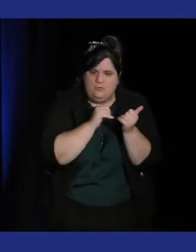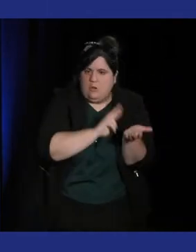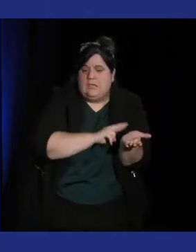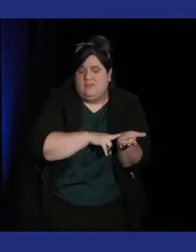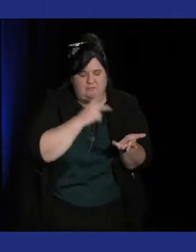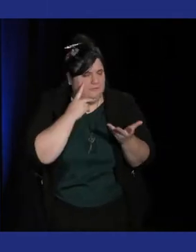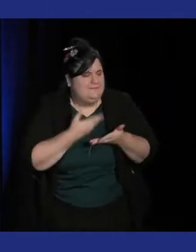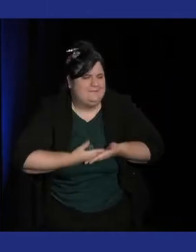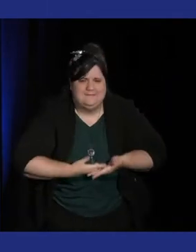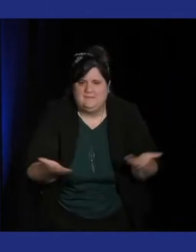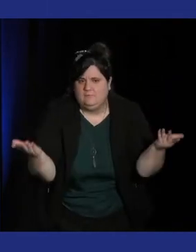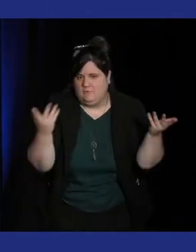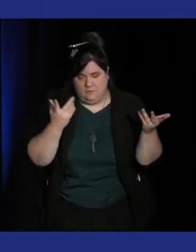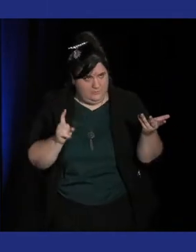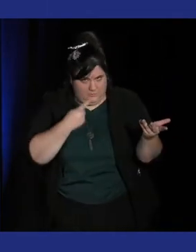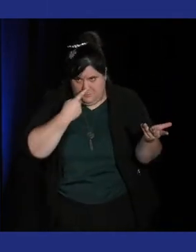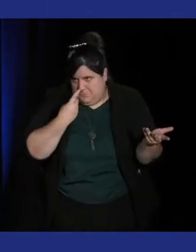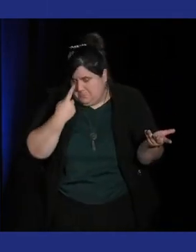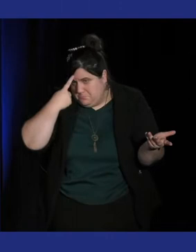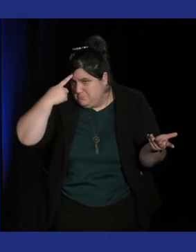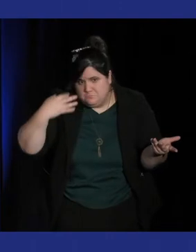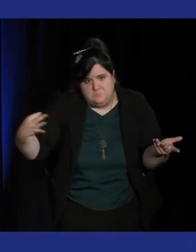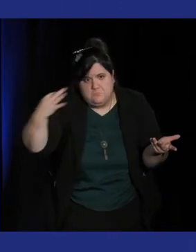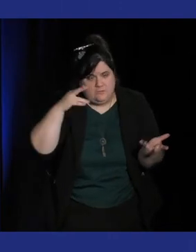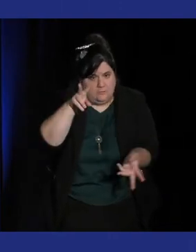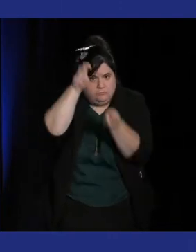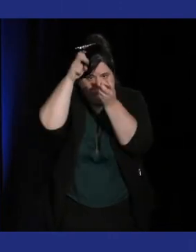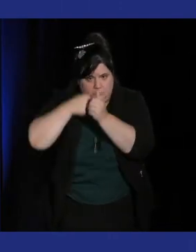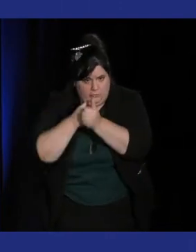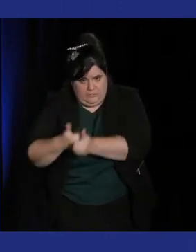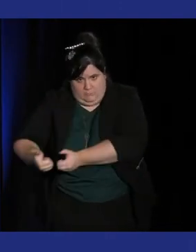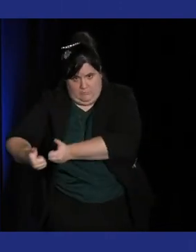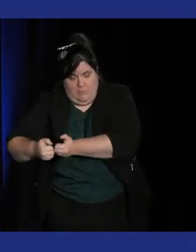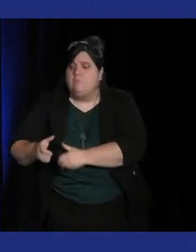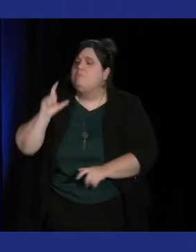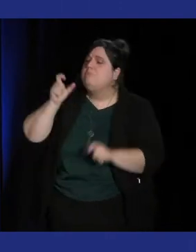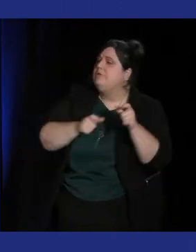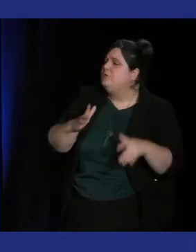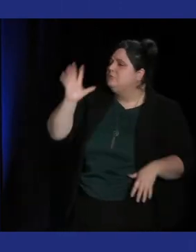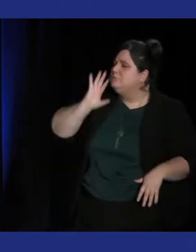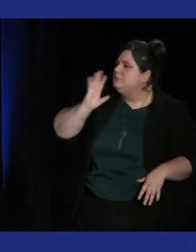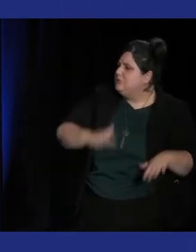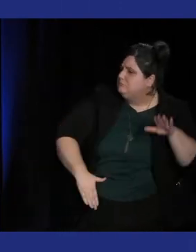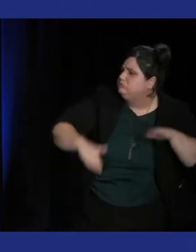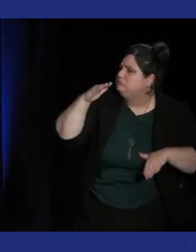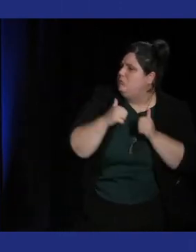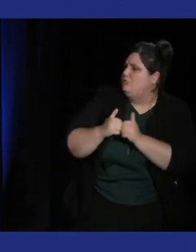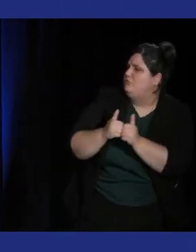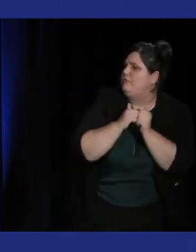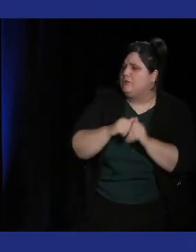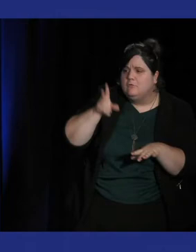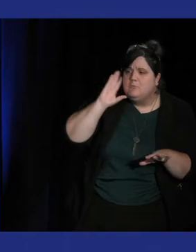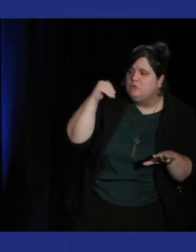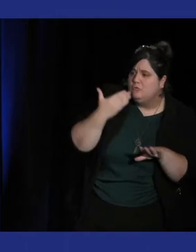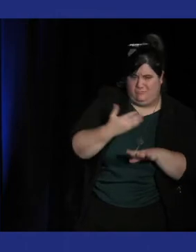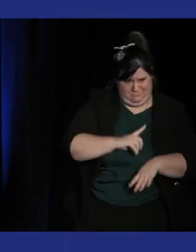extrêmement instinctif et accessible du coup à un très très large public au-delà de simplement parce